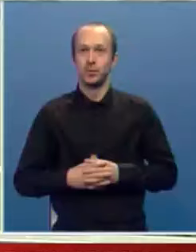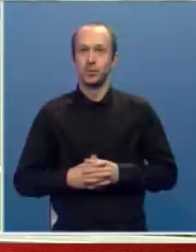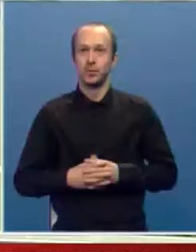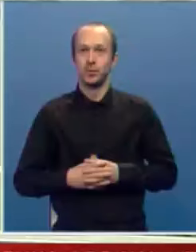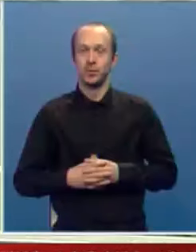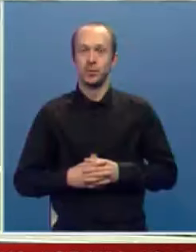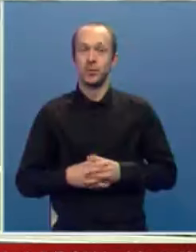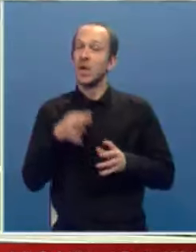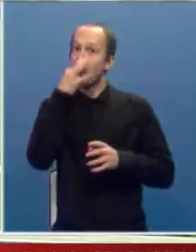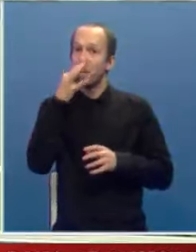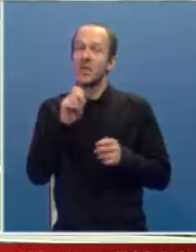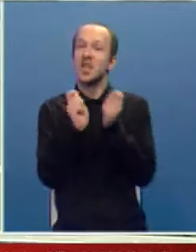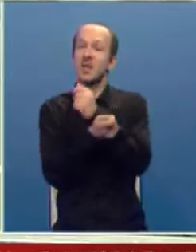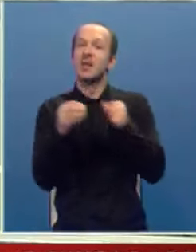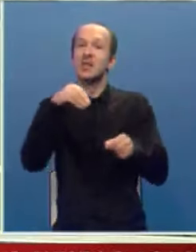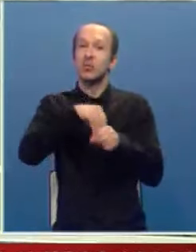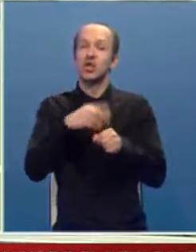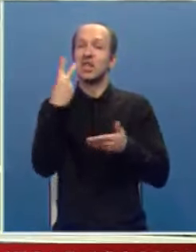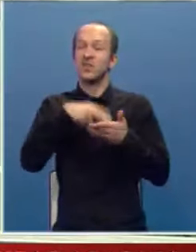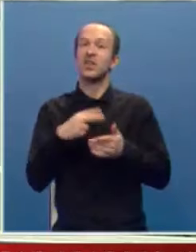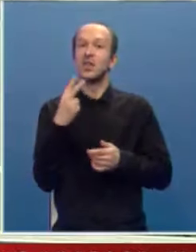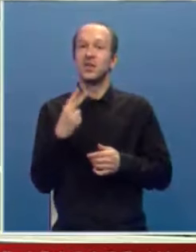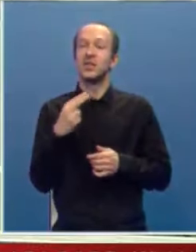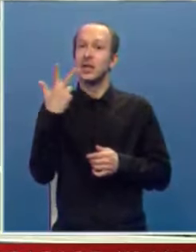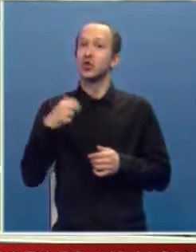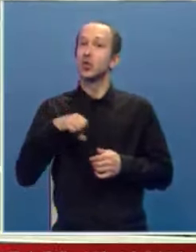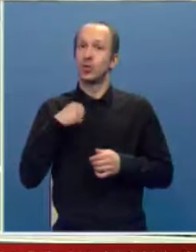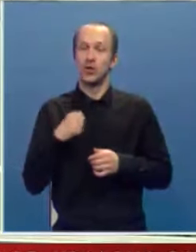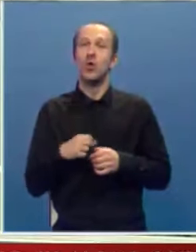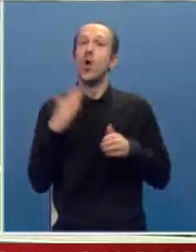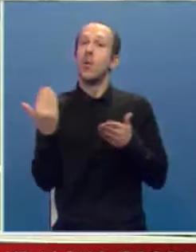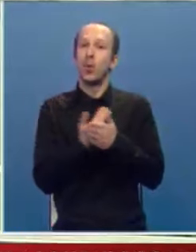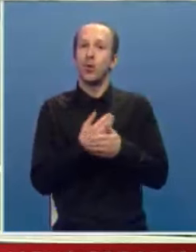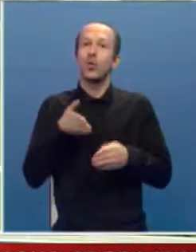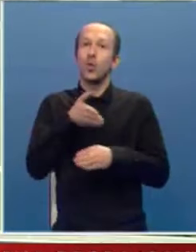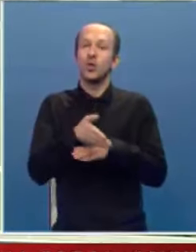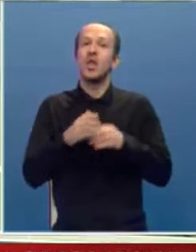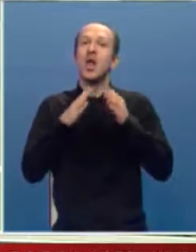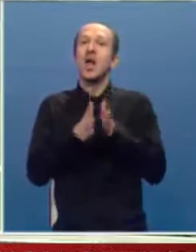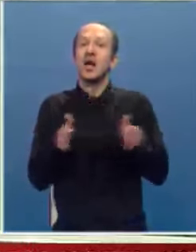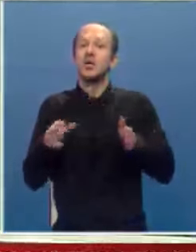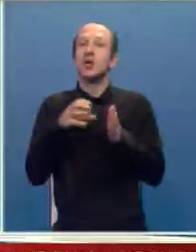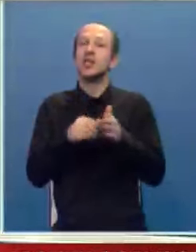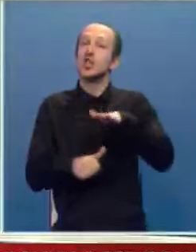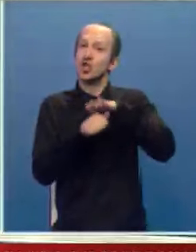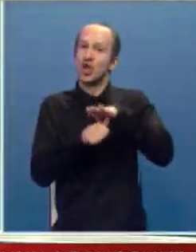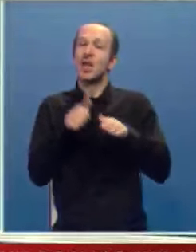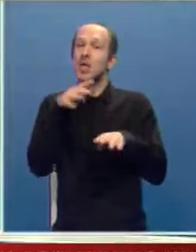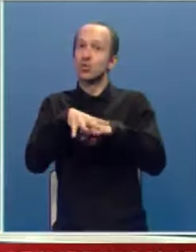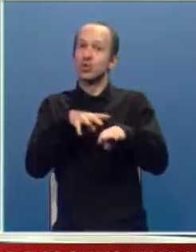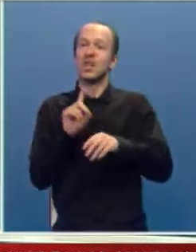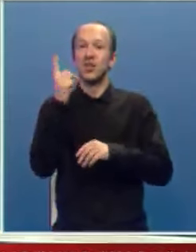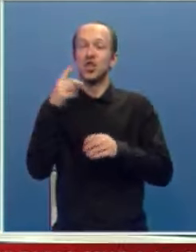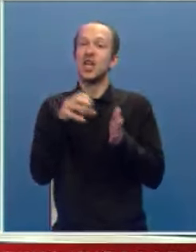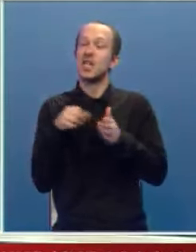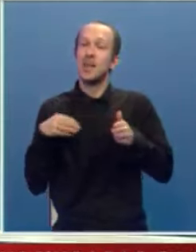Pitanje rebalansa budžeta za 2023. godinu ponovo je unijelo razdor između gradskih čelnika i skupštinske